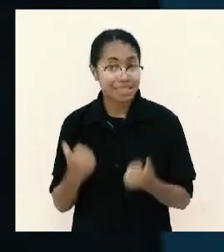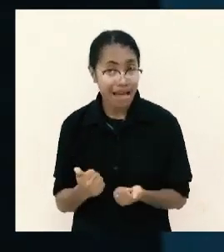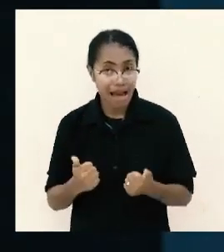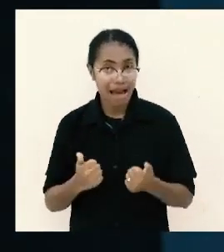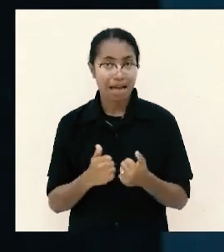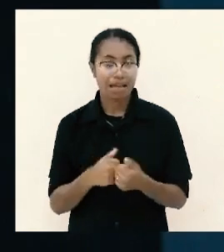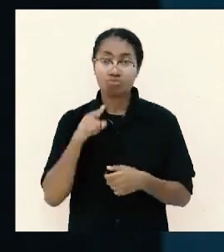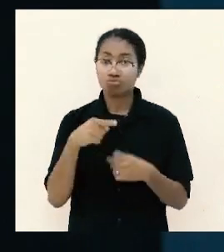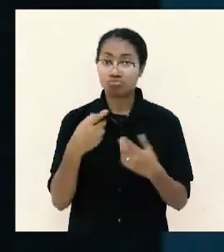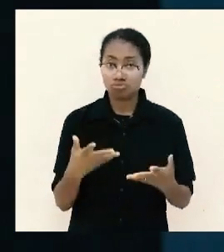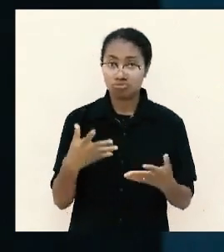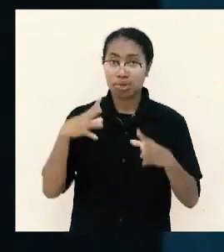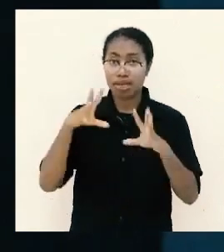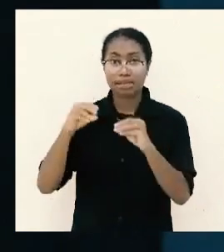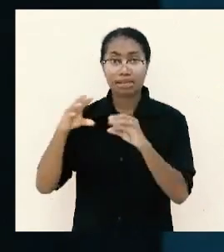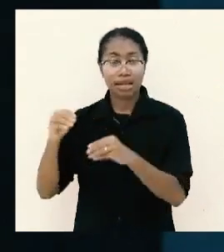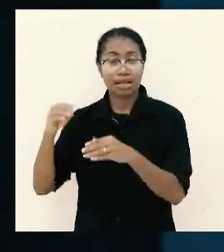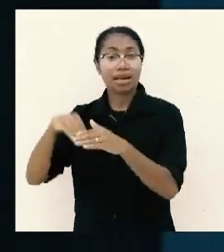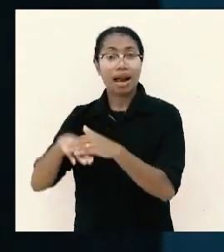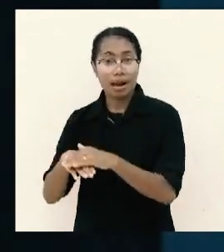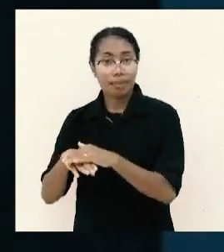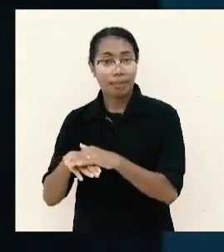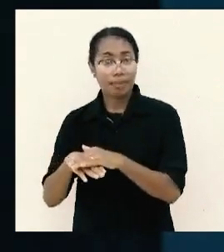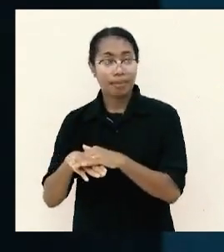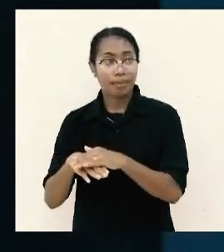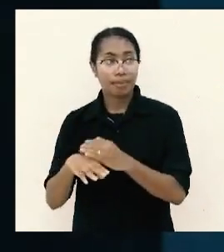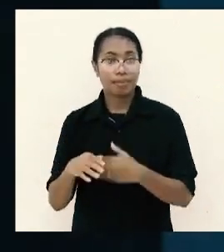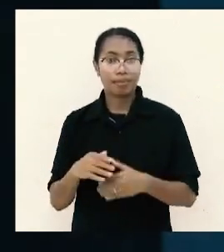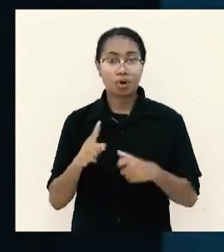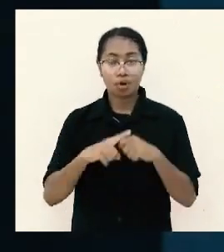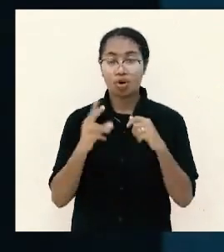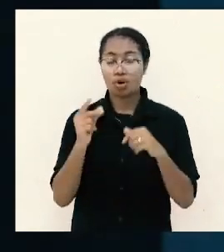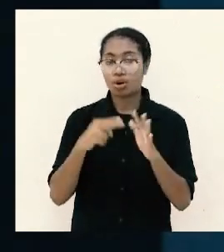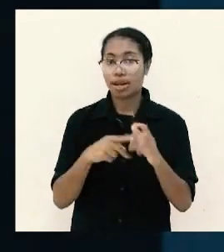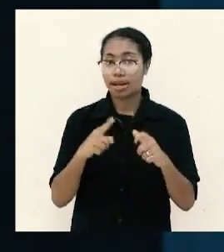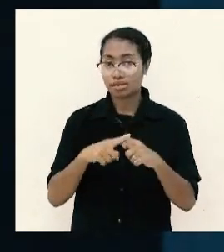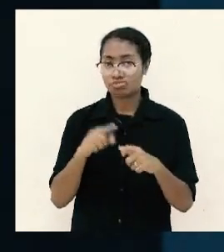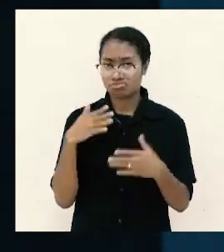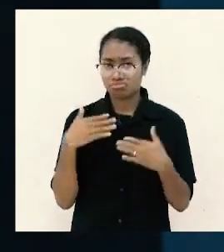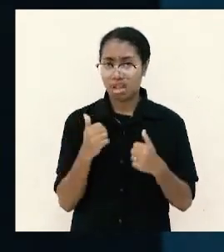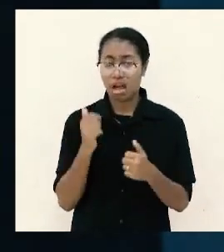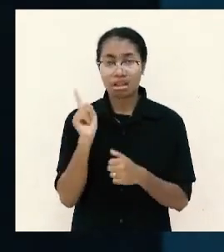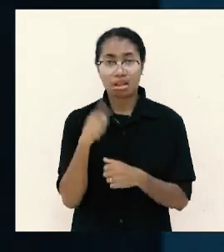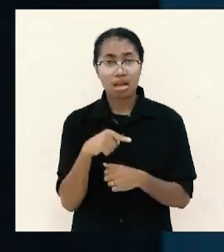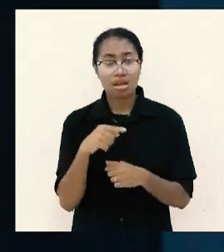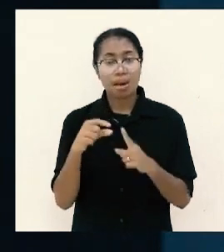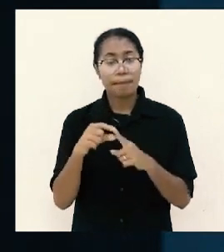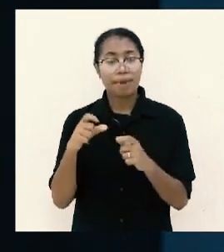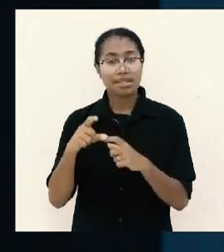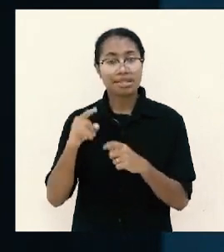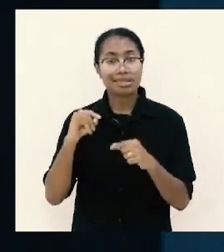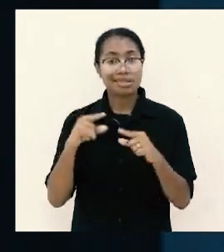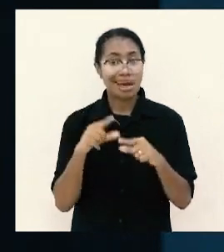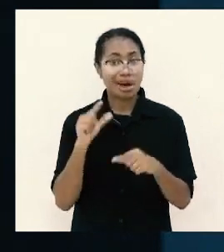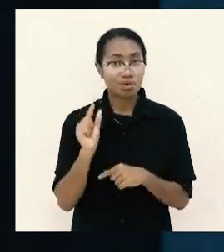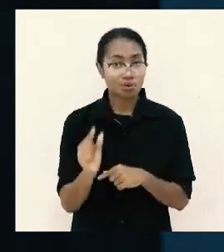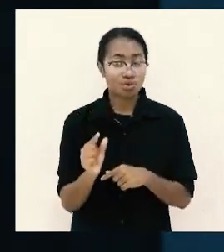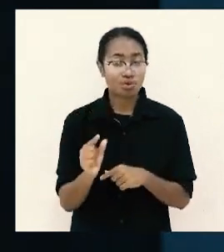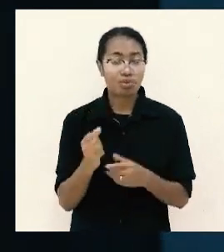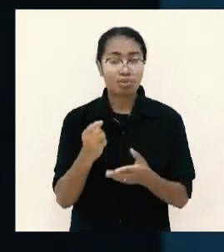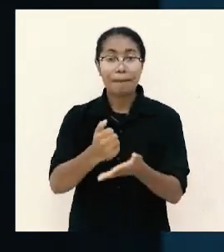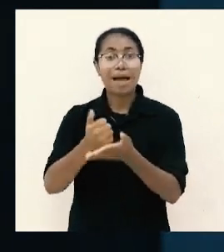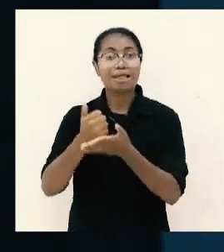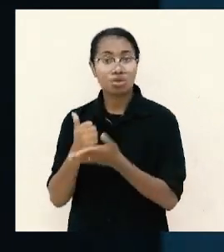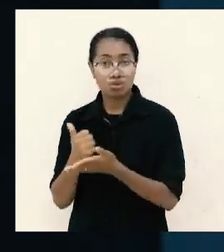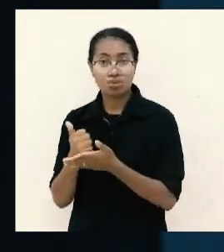bekerja di dalam Raja Kores dari Persia untuk membantu